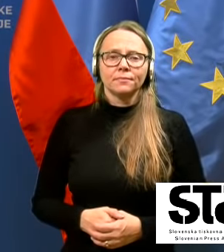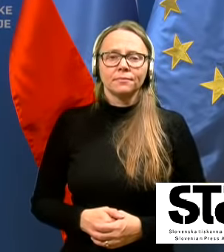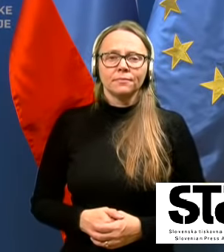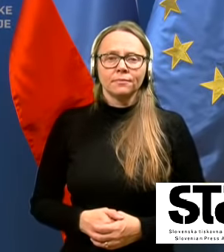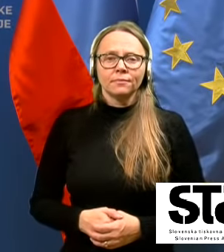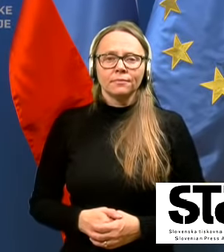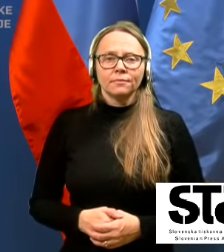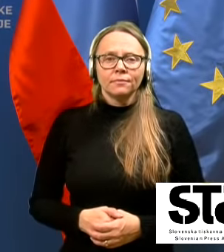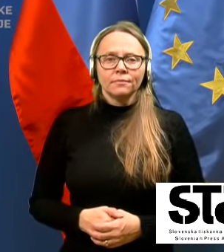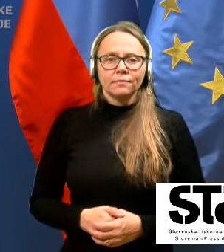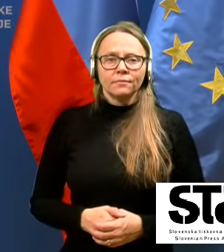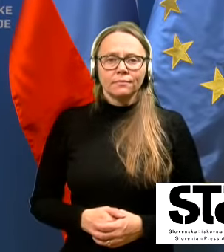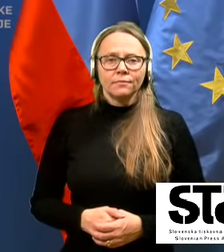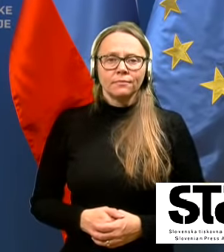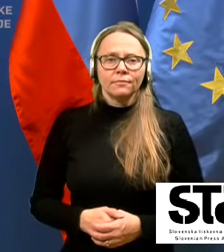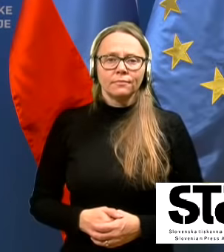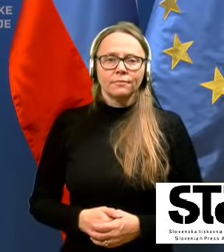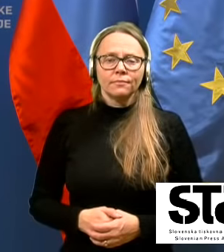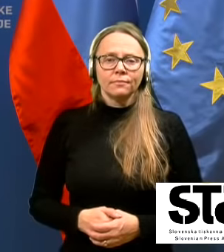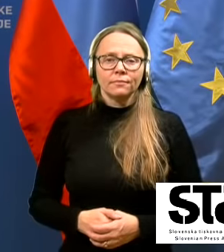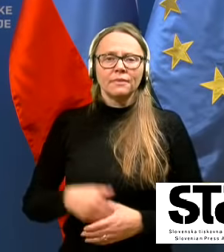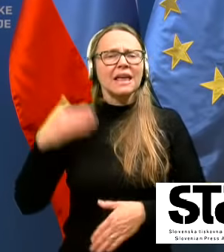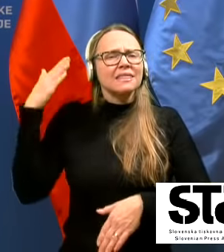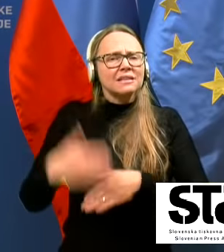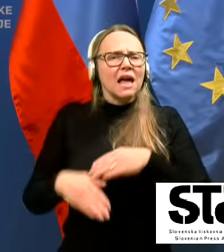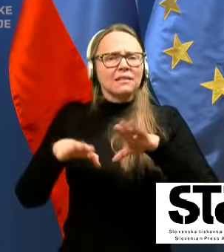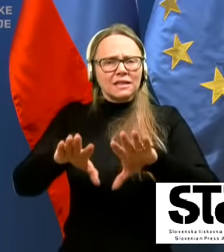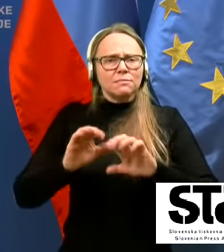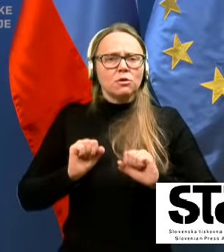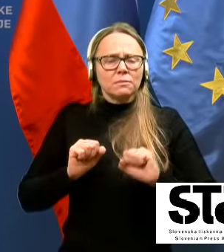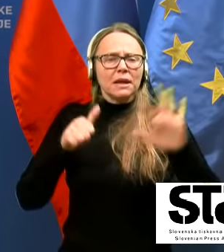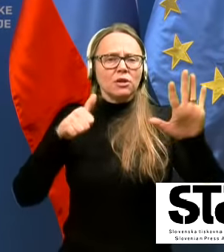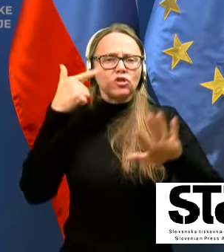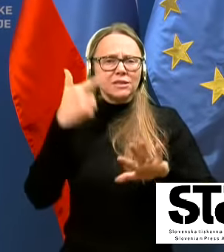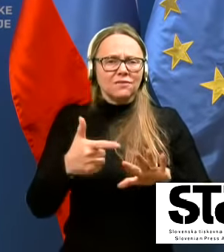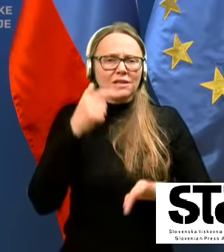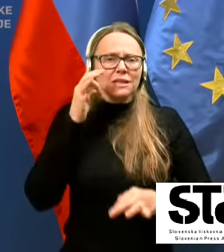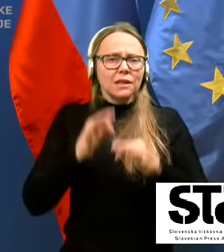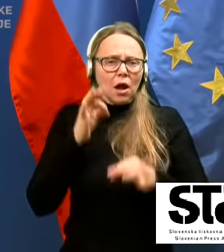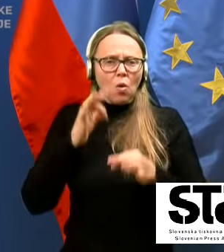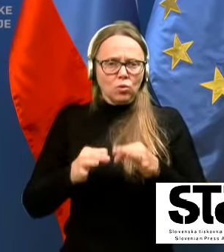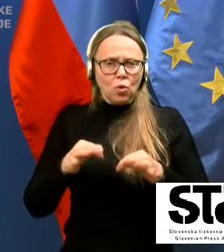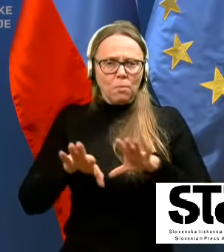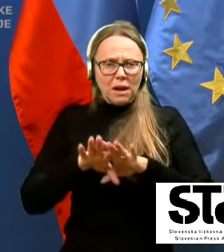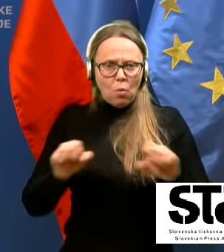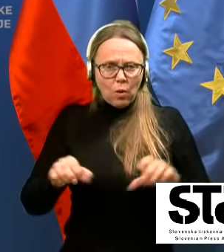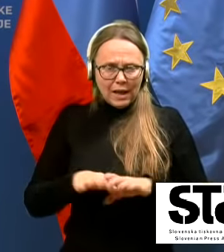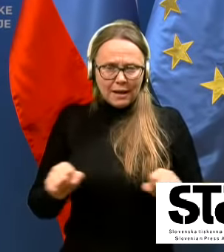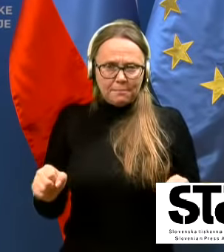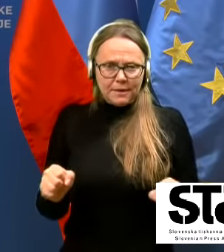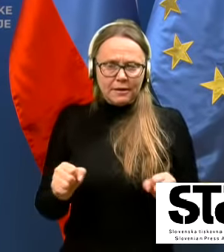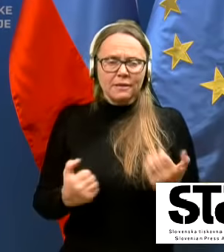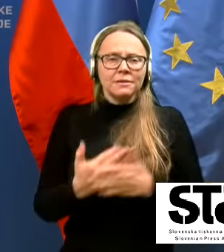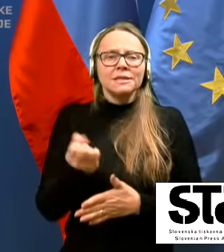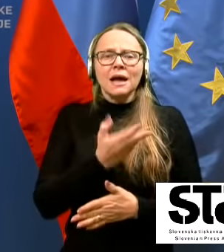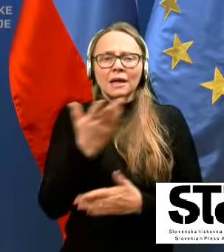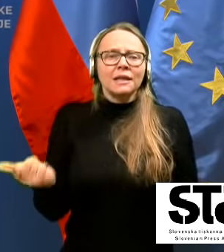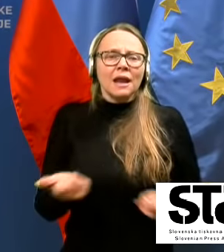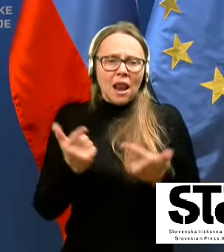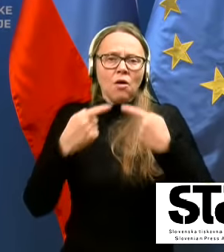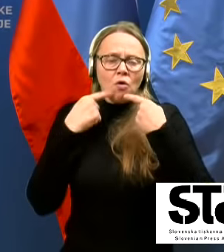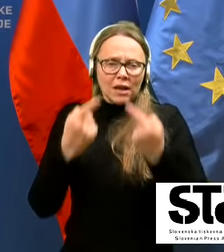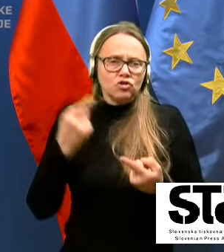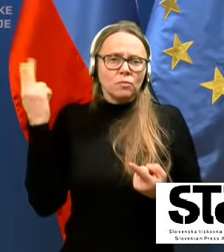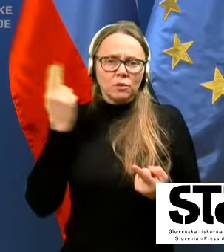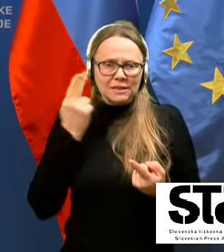Mi smo na zadnje sprejeli 26. oktobra ukrepe, za katere lahko rečemo,